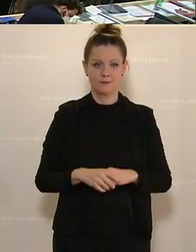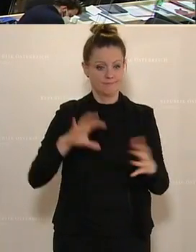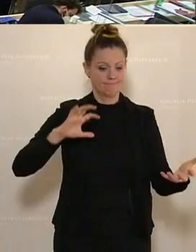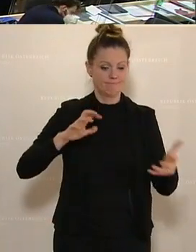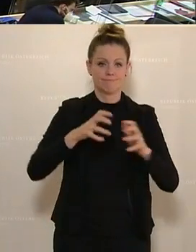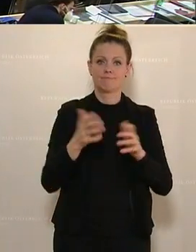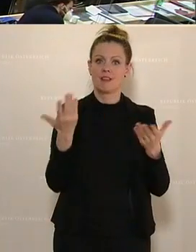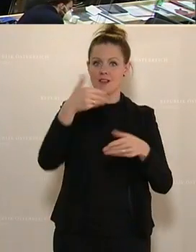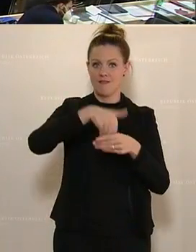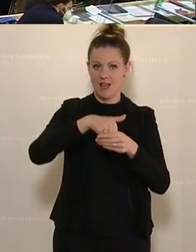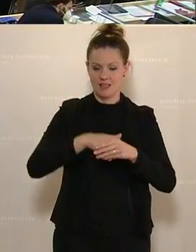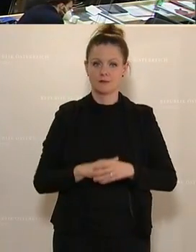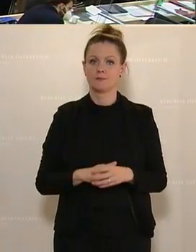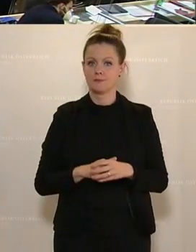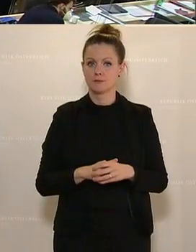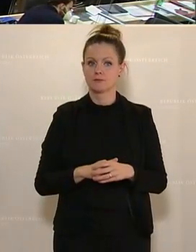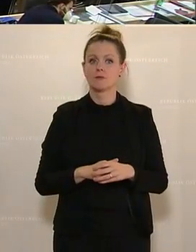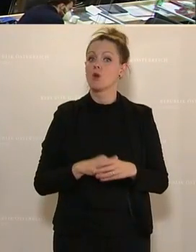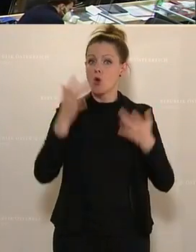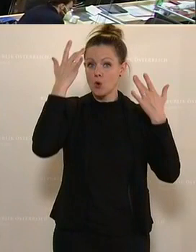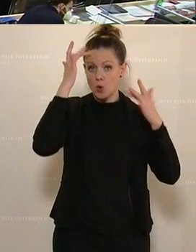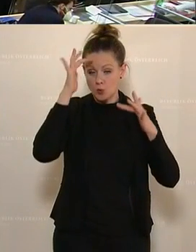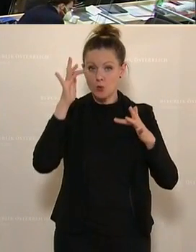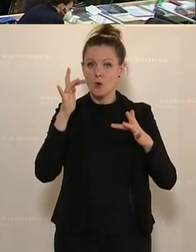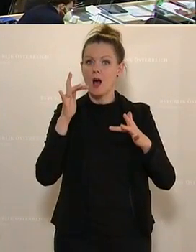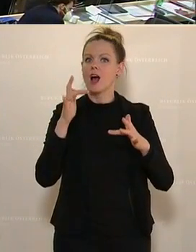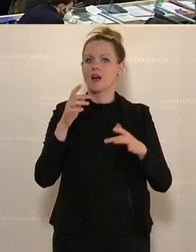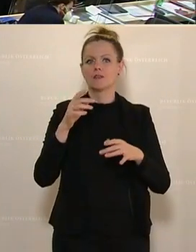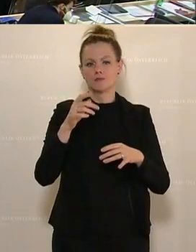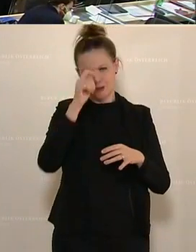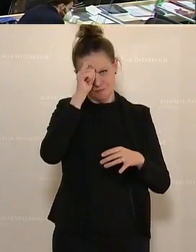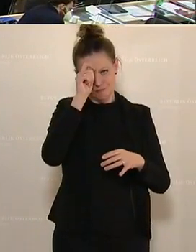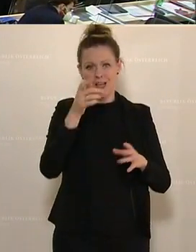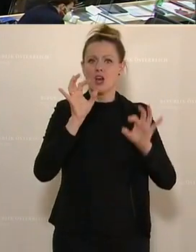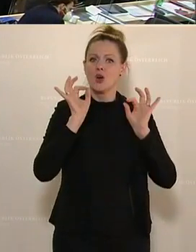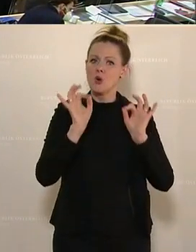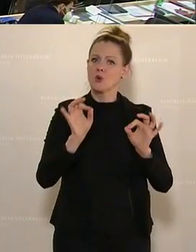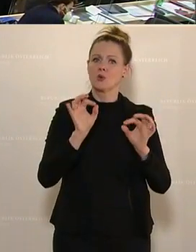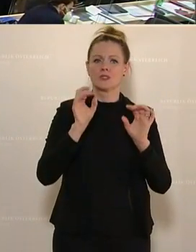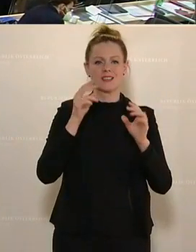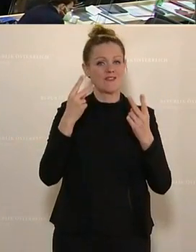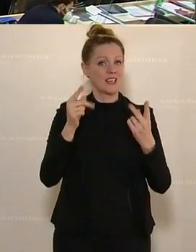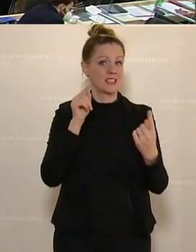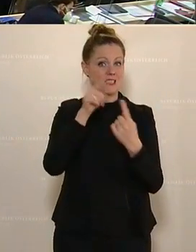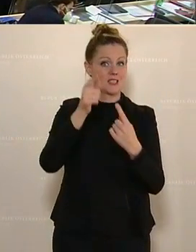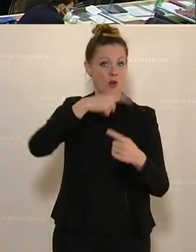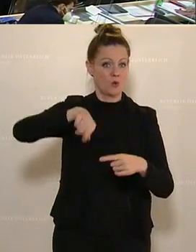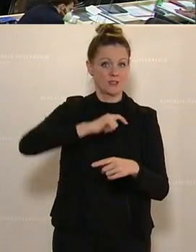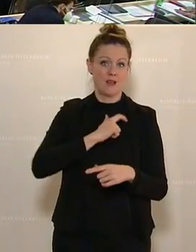Zusammenfassend, die Bekenntnis zur Kultur von jungen Menschen ist ein wichtiges Ziel unserer Partei.